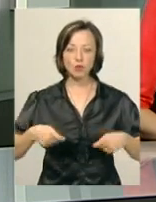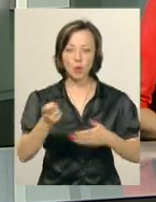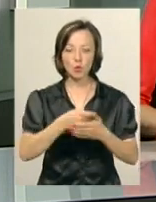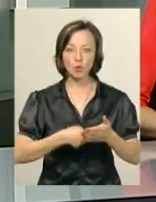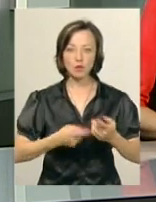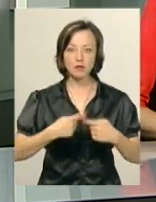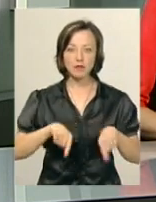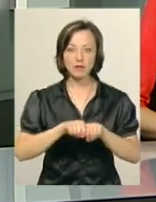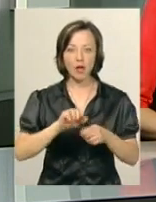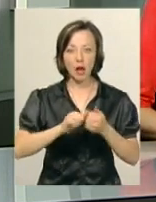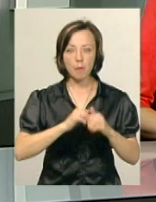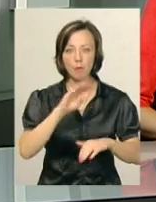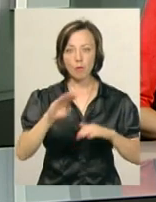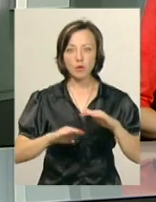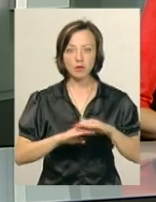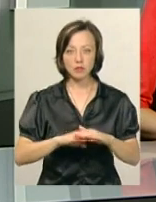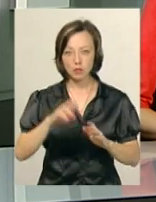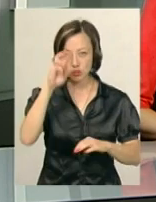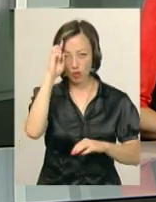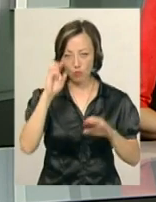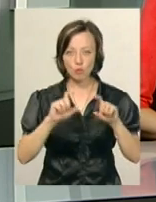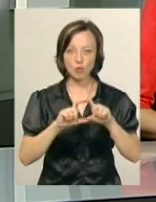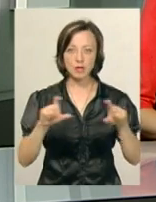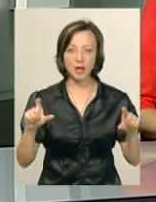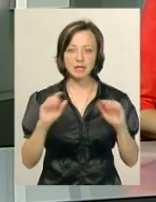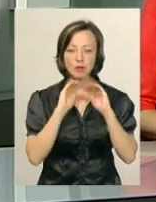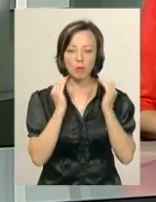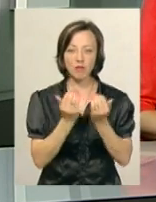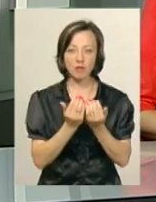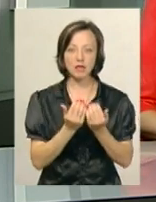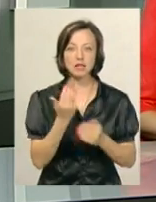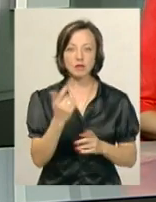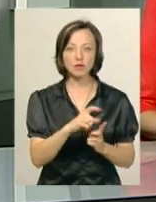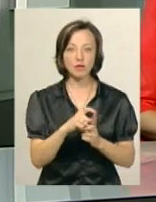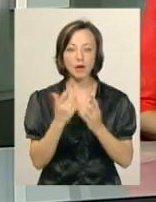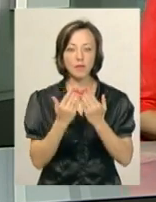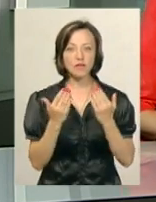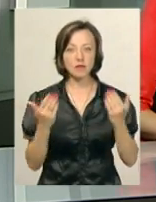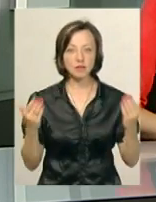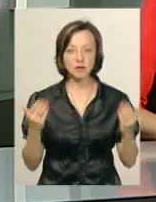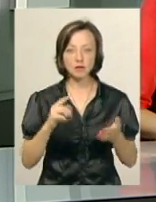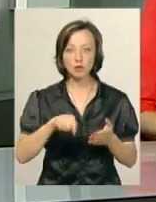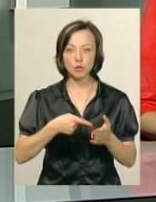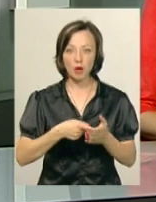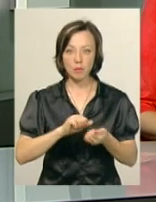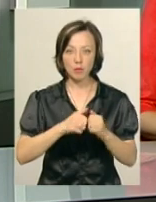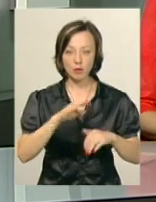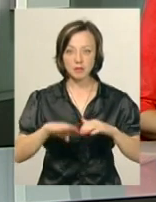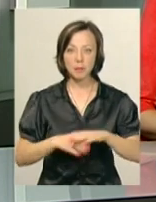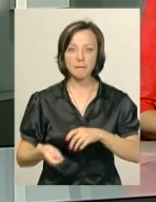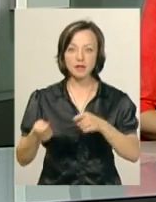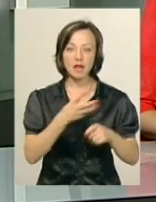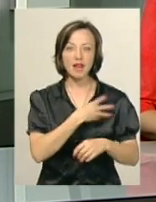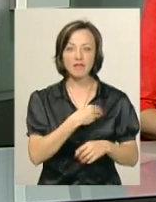Кам'янець-Подільського державного історичного музею-заповідника Алла Ковальчук. За її словами, експозицію до міста над Смотричем привезли